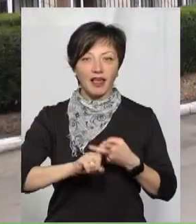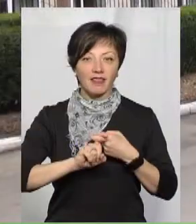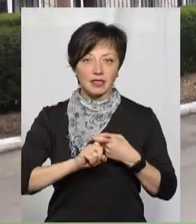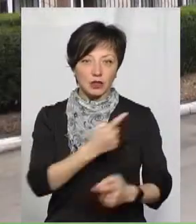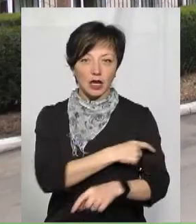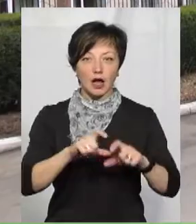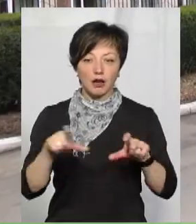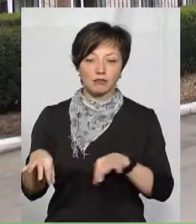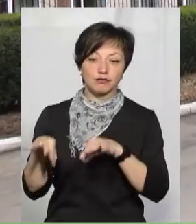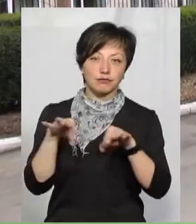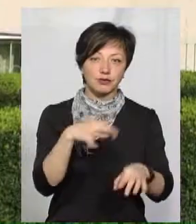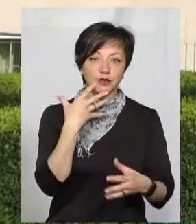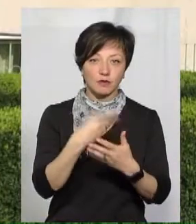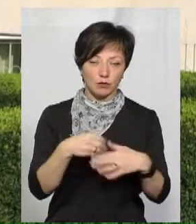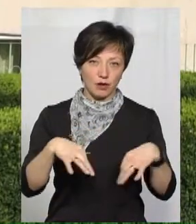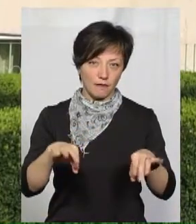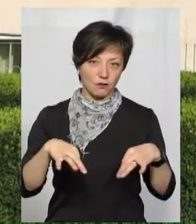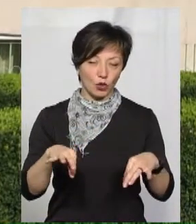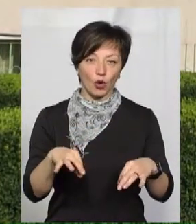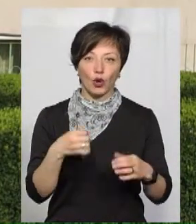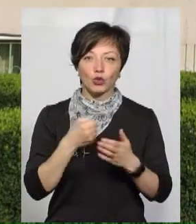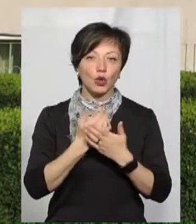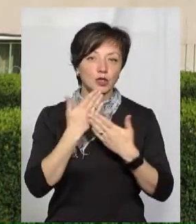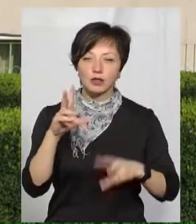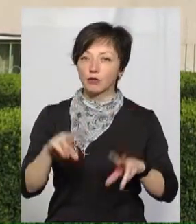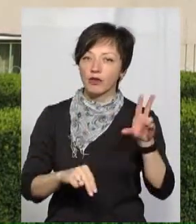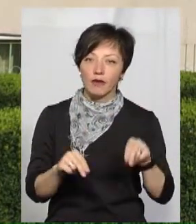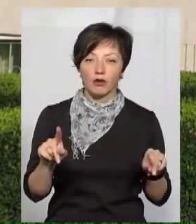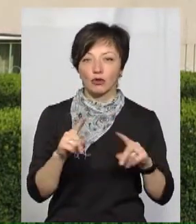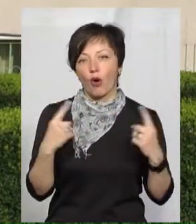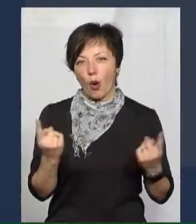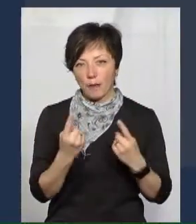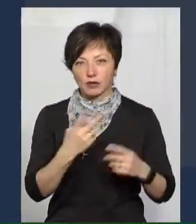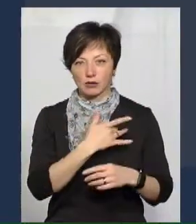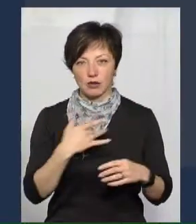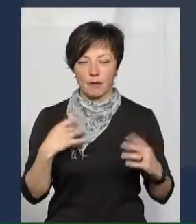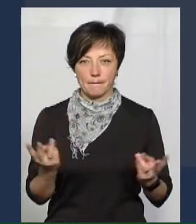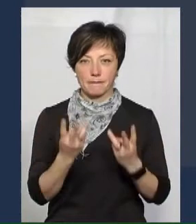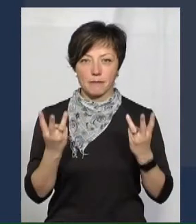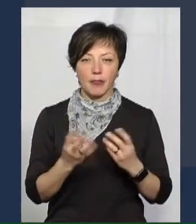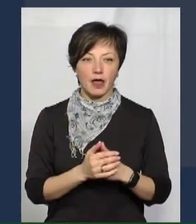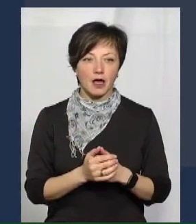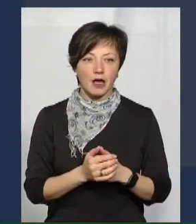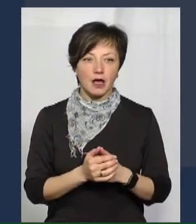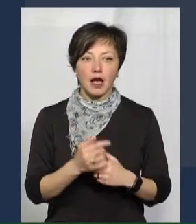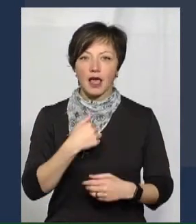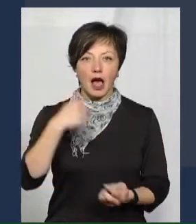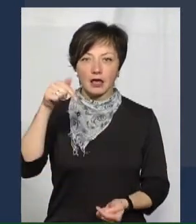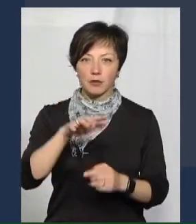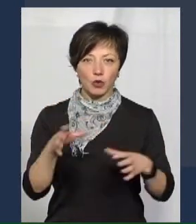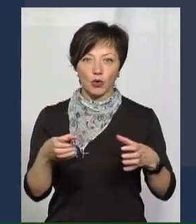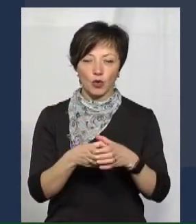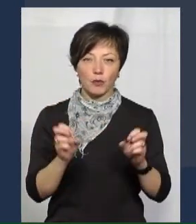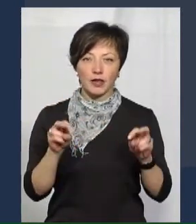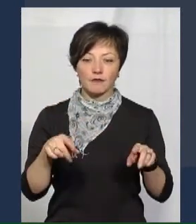приїхав сам на власному авто. Каже, до останнього сподівався, що у нього звичайна пневмонія. Я не підходив до групи ризику, тому що